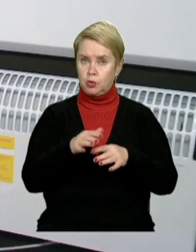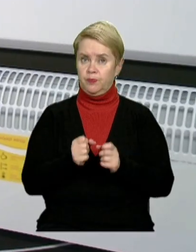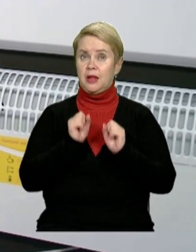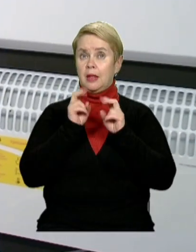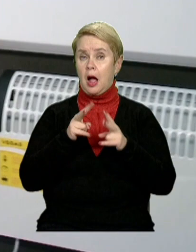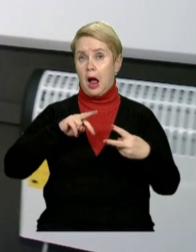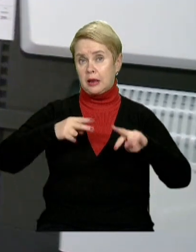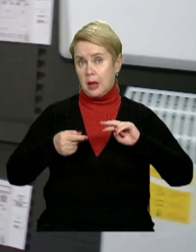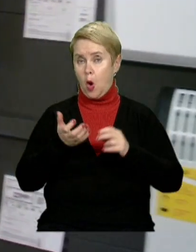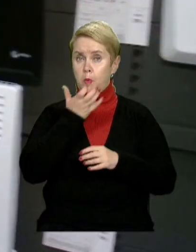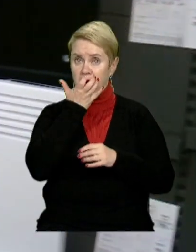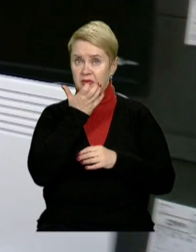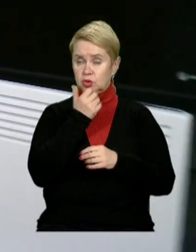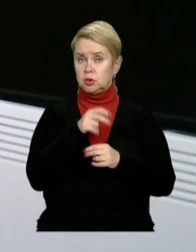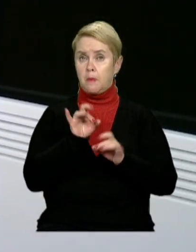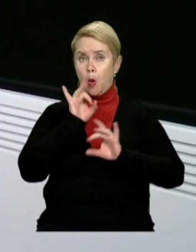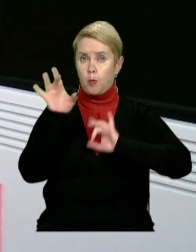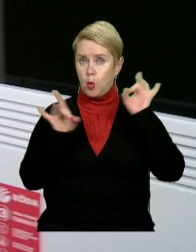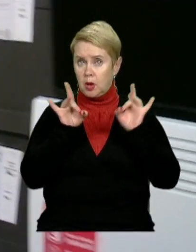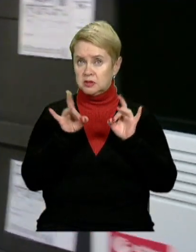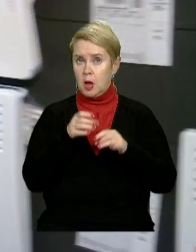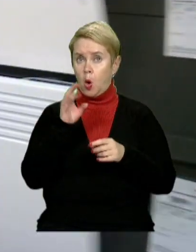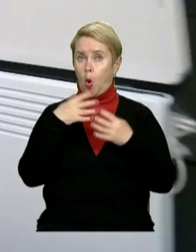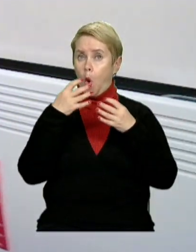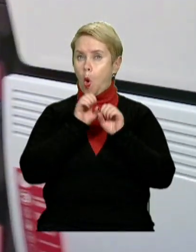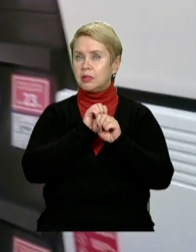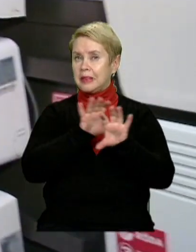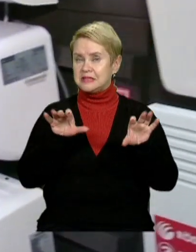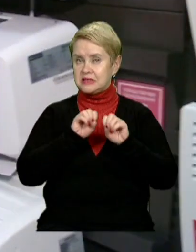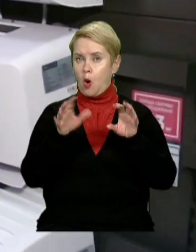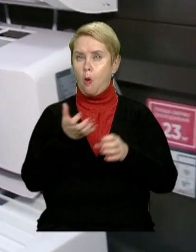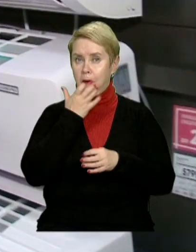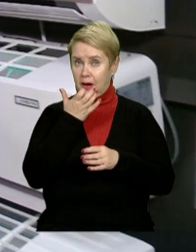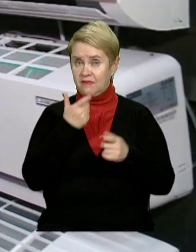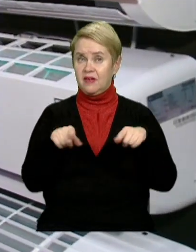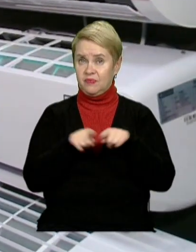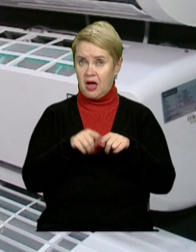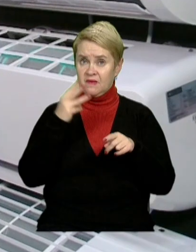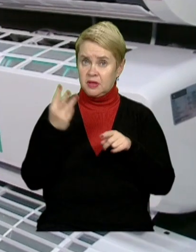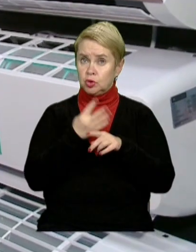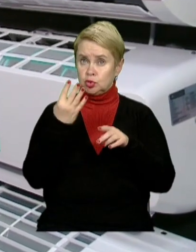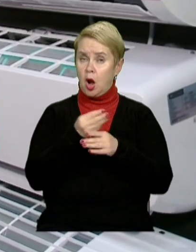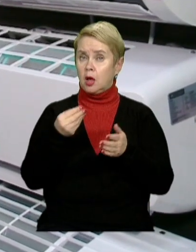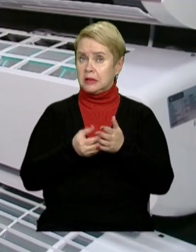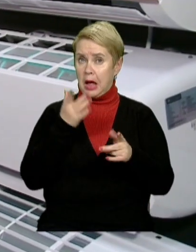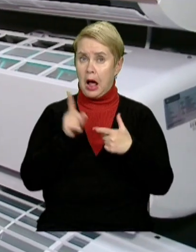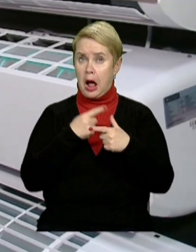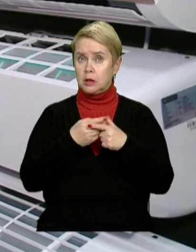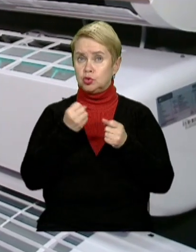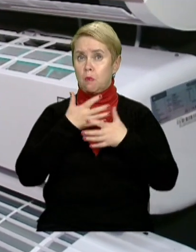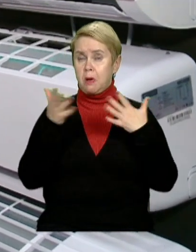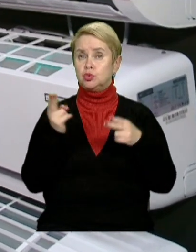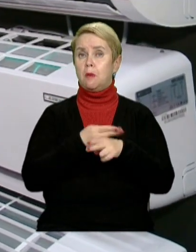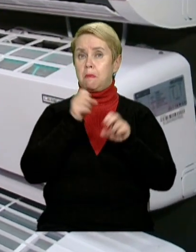Як альтернатива обігрівачам на піку популярності – кондиціонери з режимом обігріву. Так, вони в 3-4 рази дорожчі, але ще